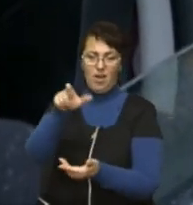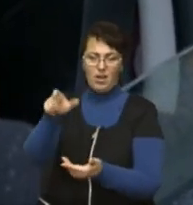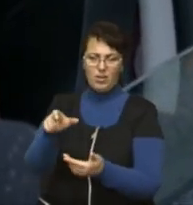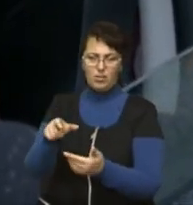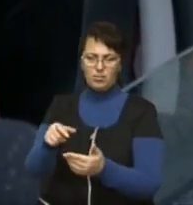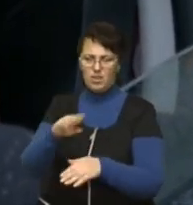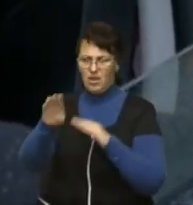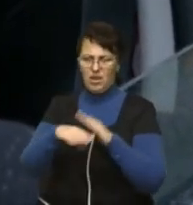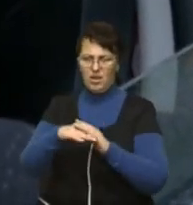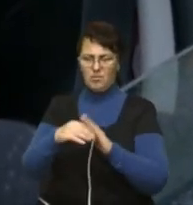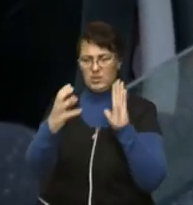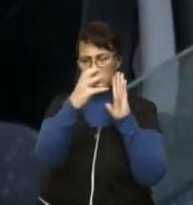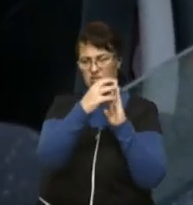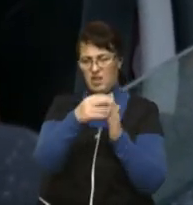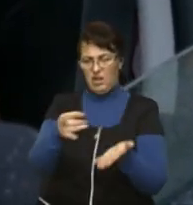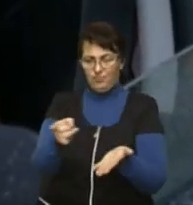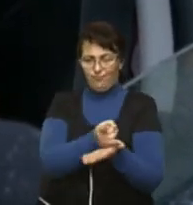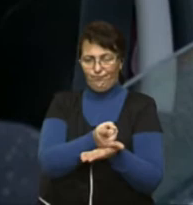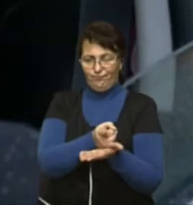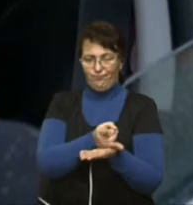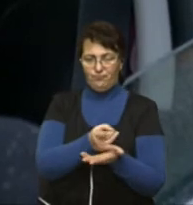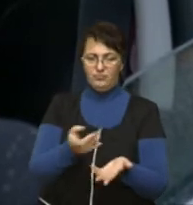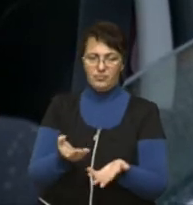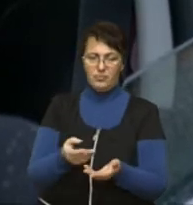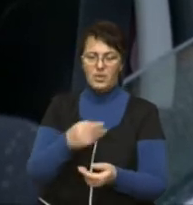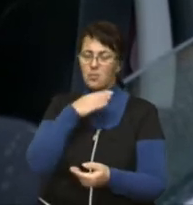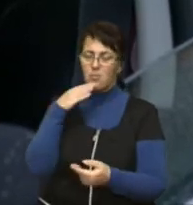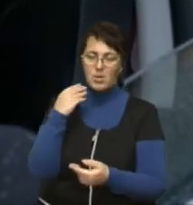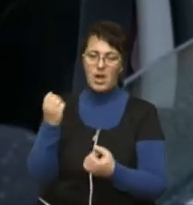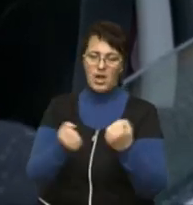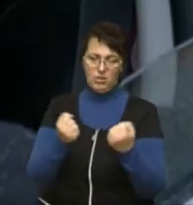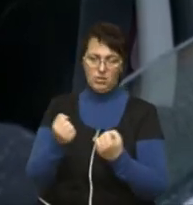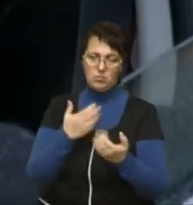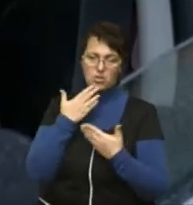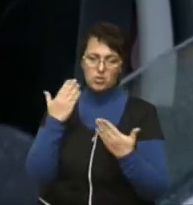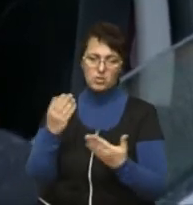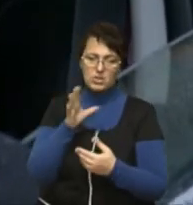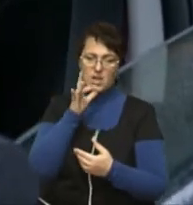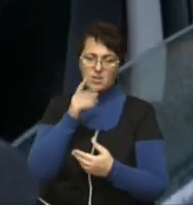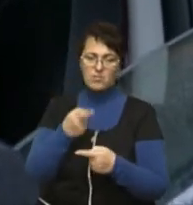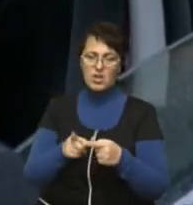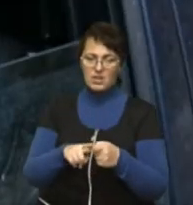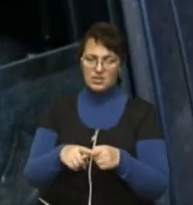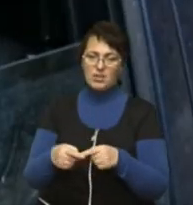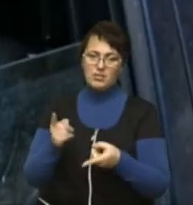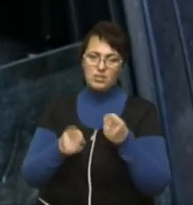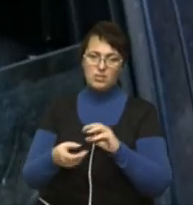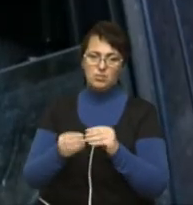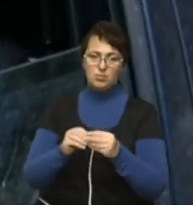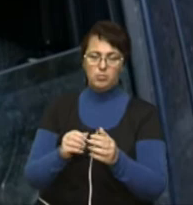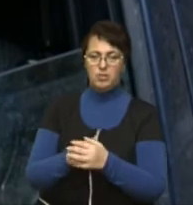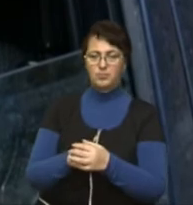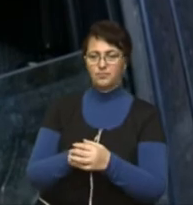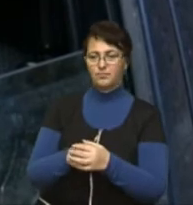важко проїхати. Ну, дуже багато машин останнім часом, і це, насправді, проблема. Частіше